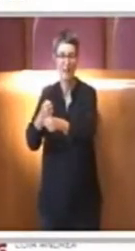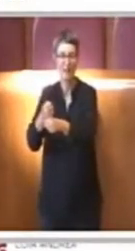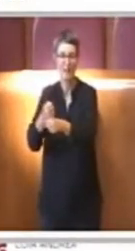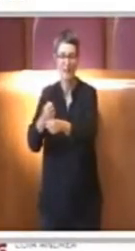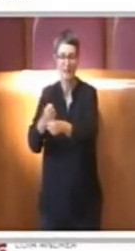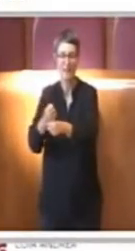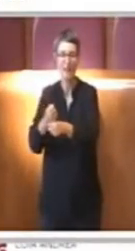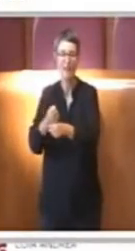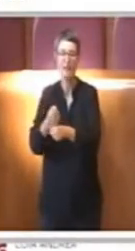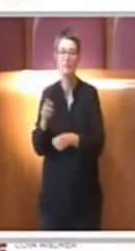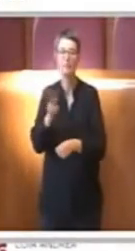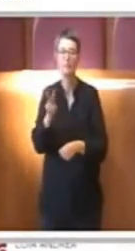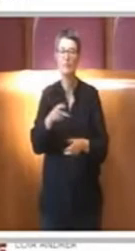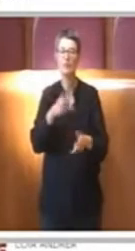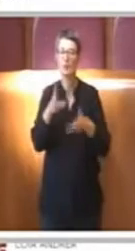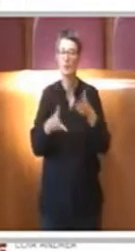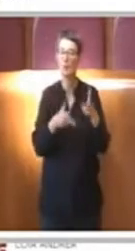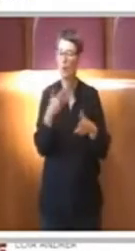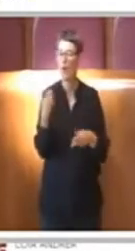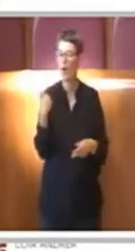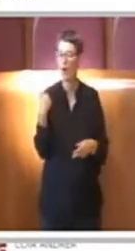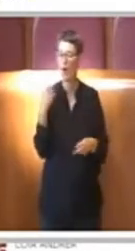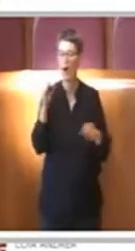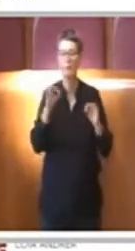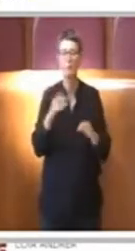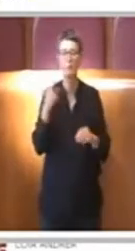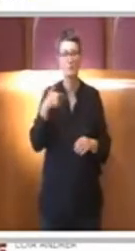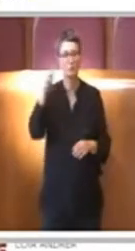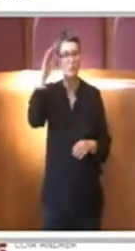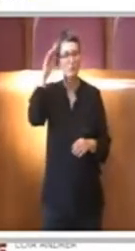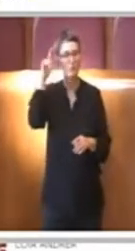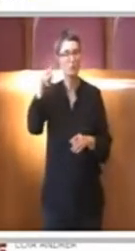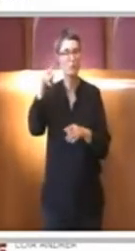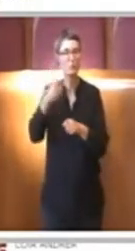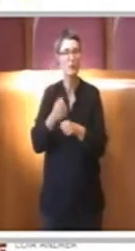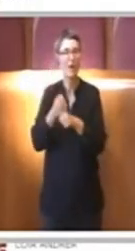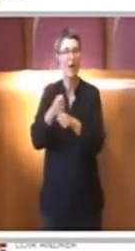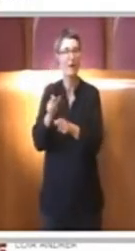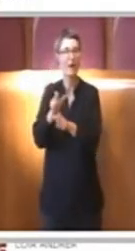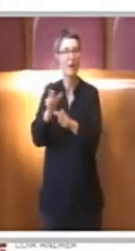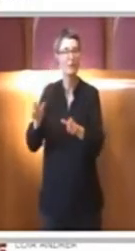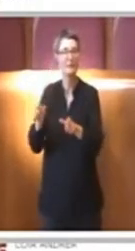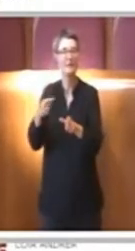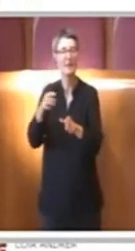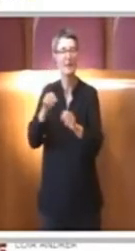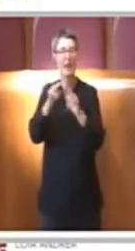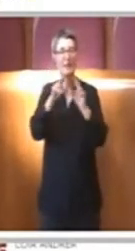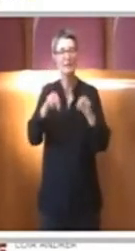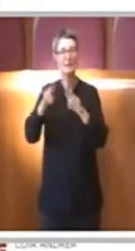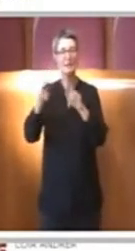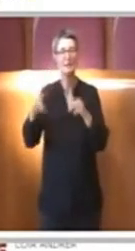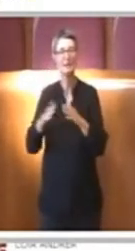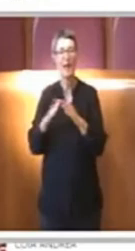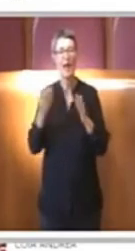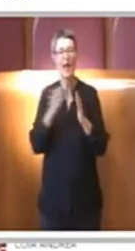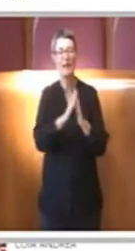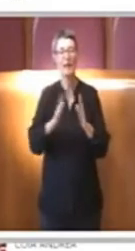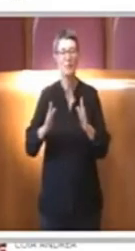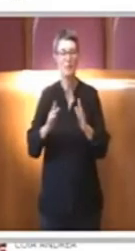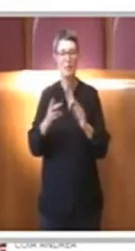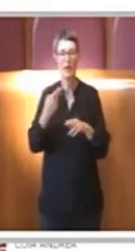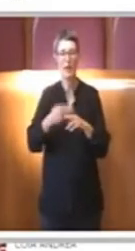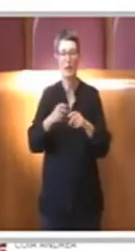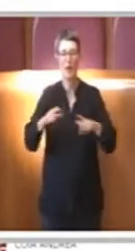il 22 aprile ha udito le rappresentanze delle librerie di Roma Capitale proprio per raccogliere le istanze e